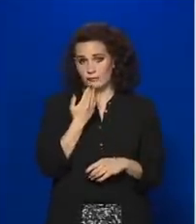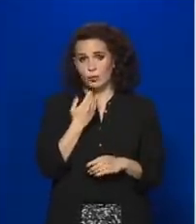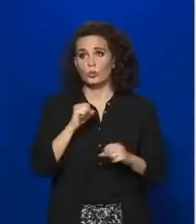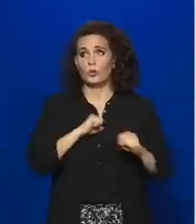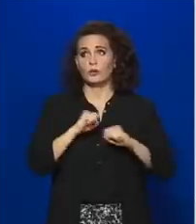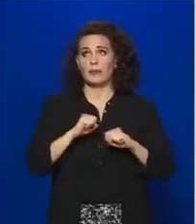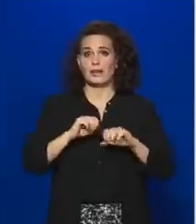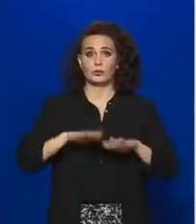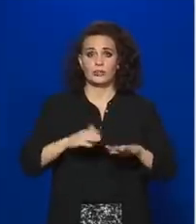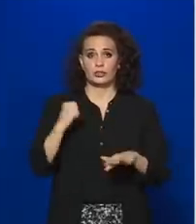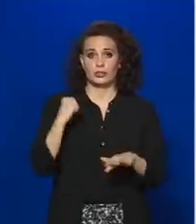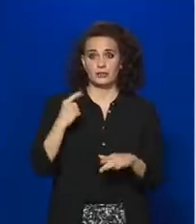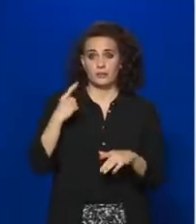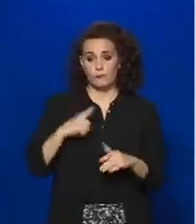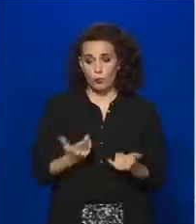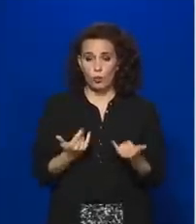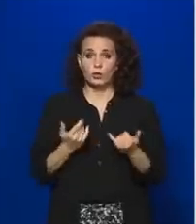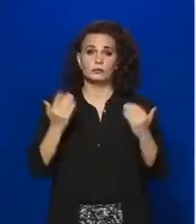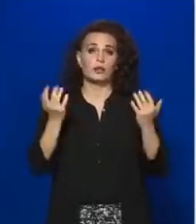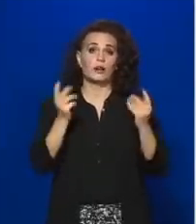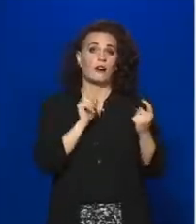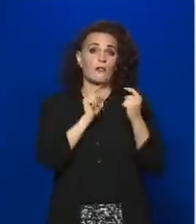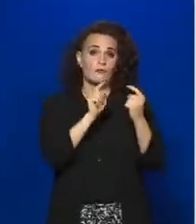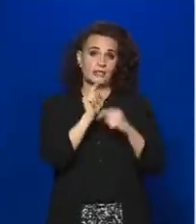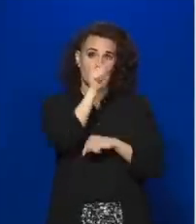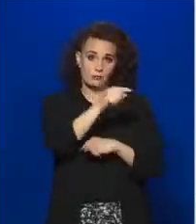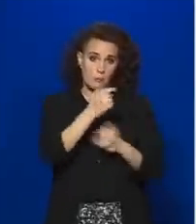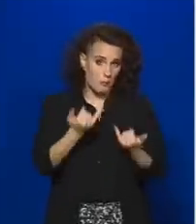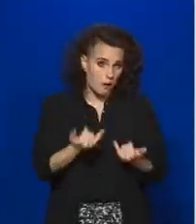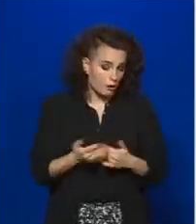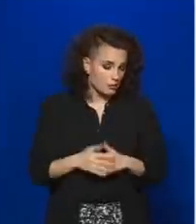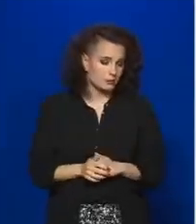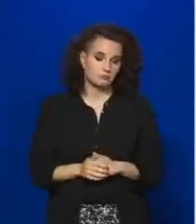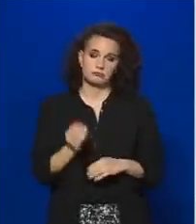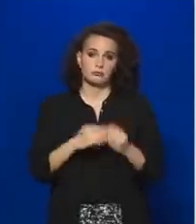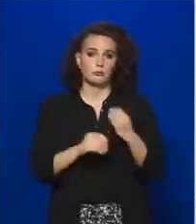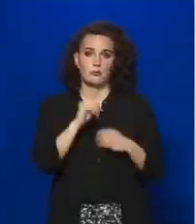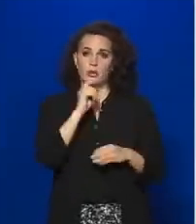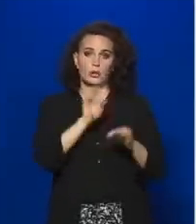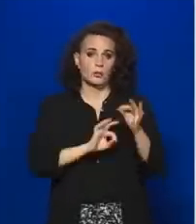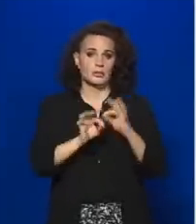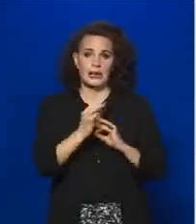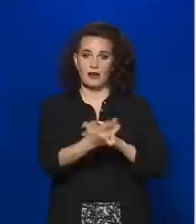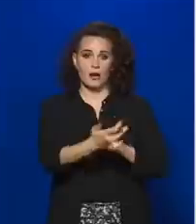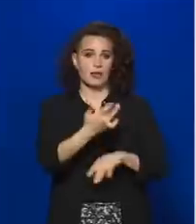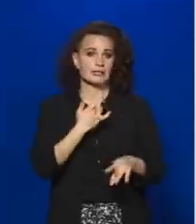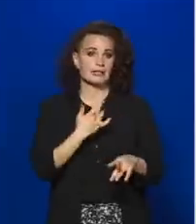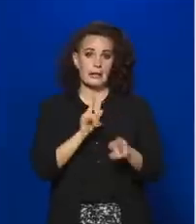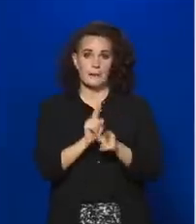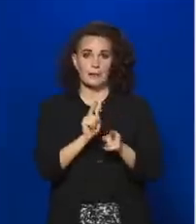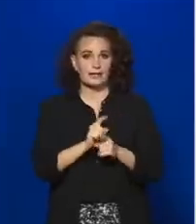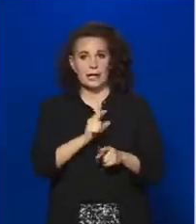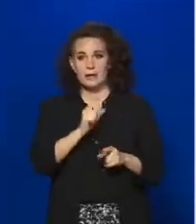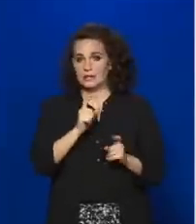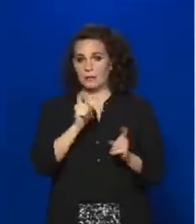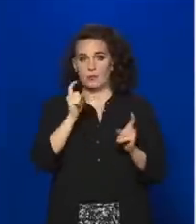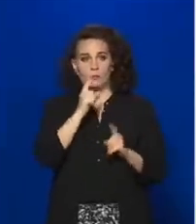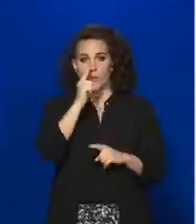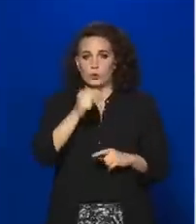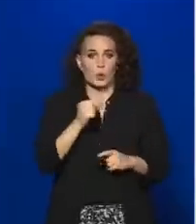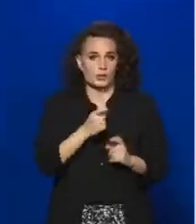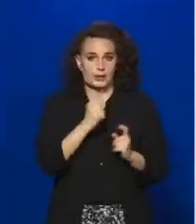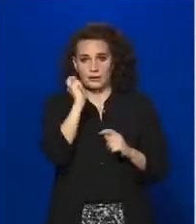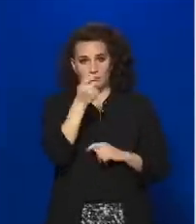tegnap volt, a vita pedig ma, hiszen Magyarországgal szemben boszorkányüldözésről beszélhetünk, egy koncepciós eljárás